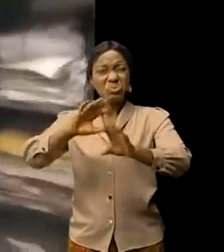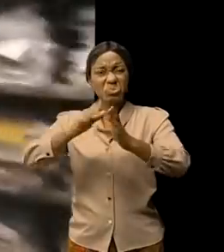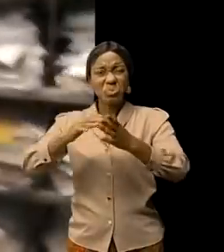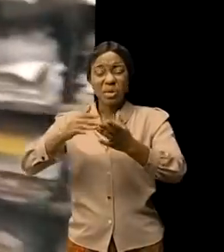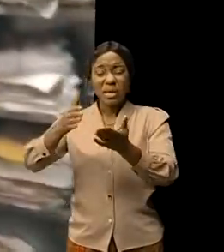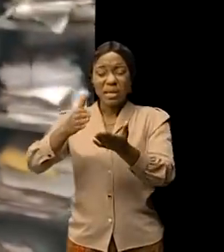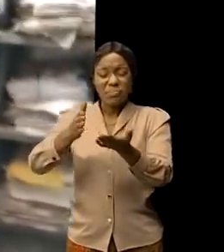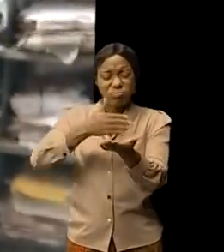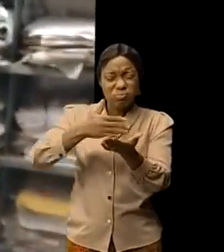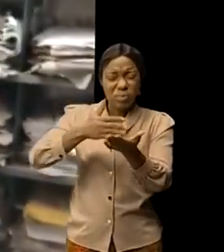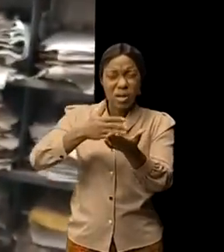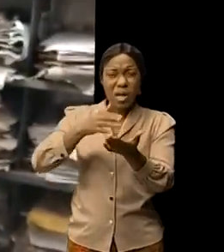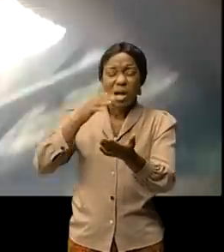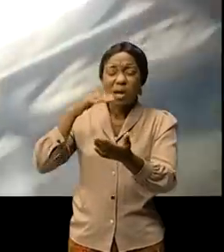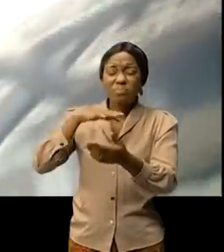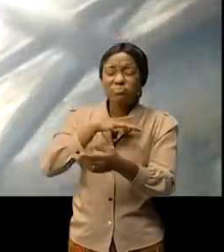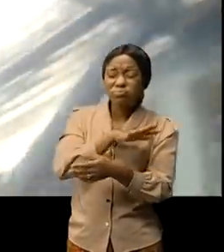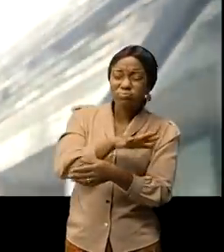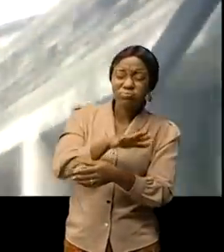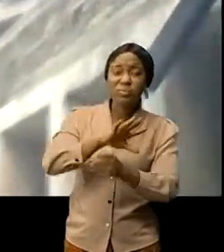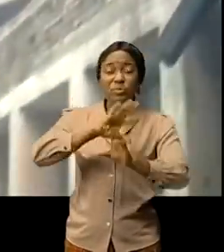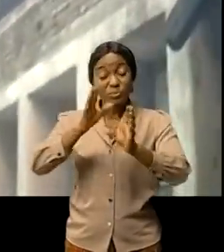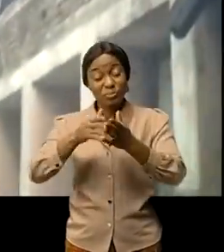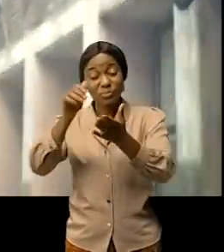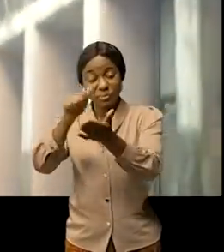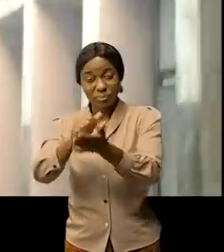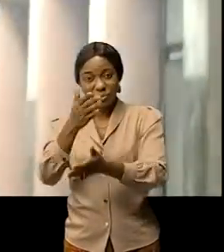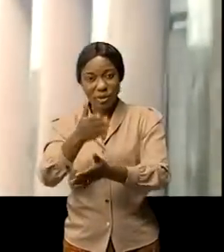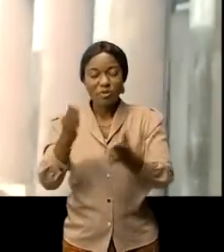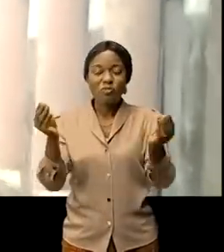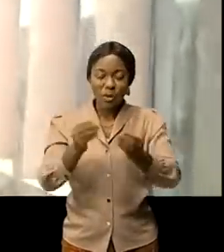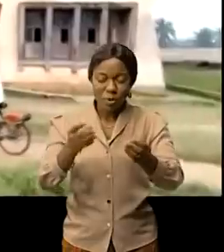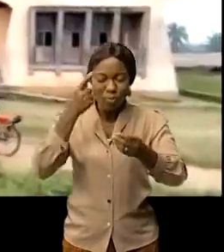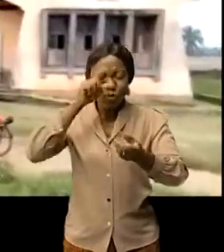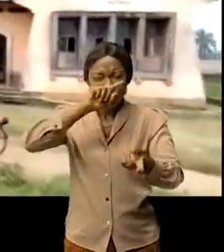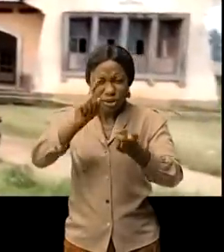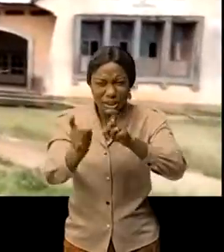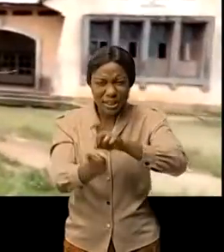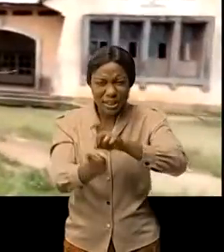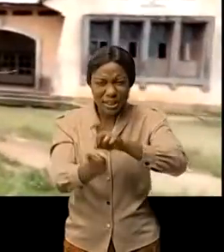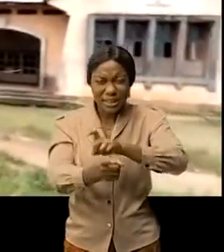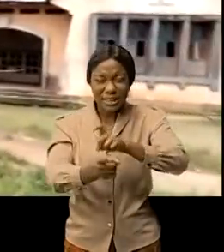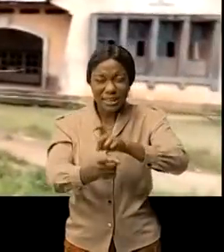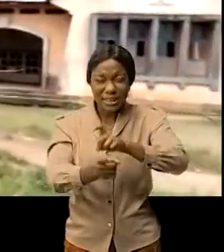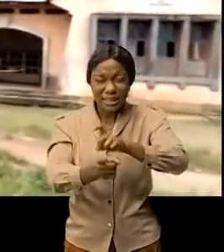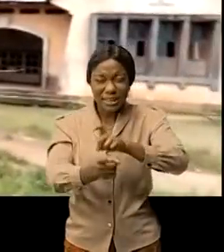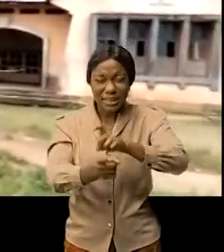devant un tel spectacle apocalyptique macabre et surtout dans l'optique de redorer l'image et les blason de cet édifice les autres politiques